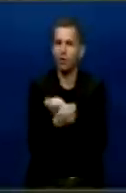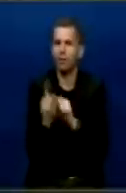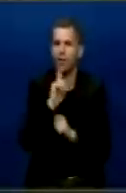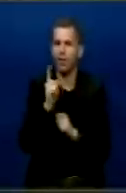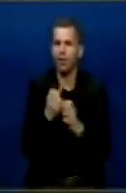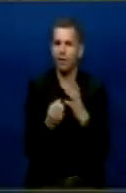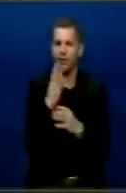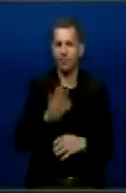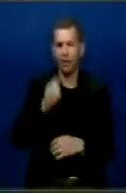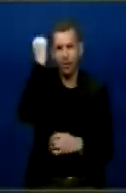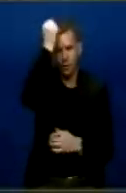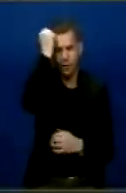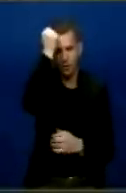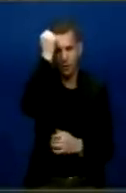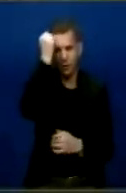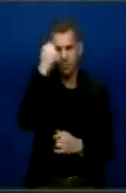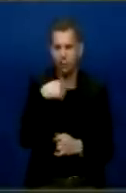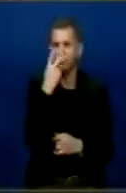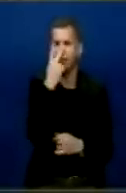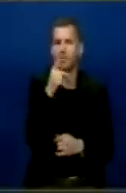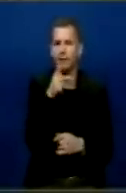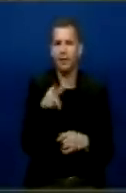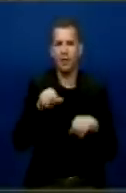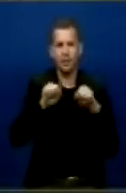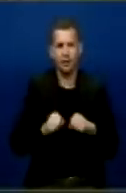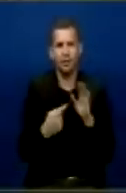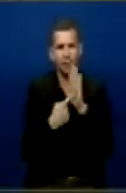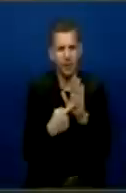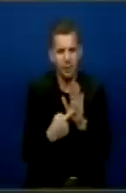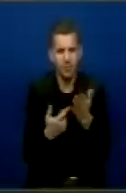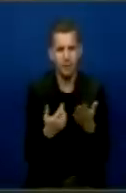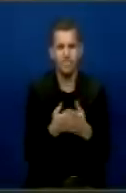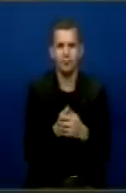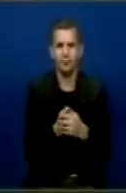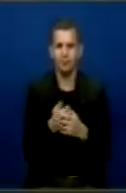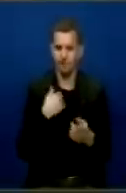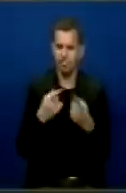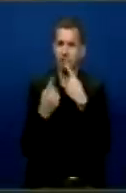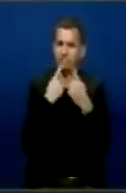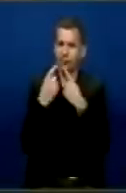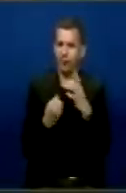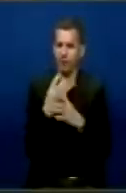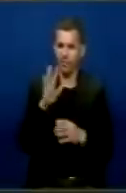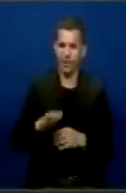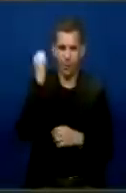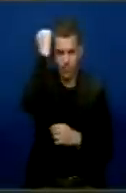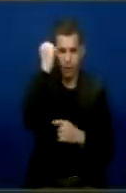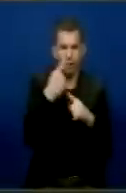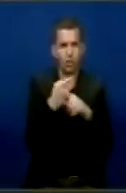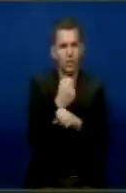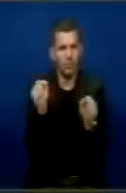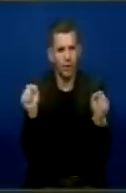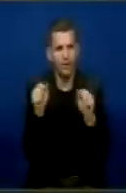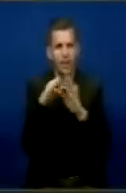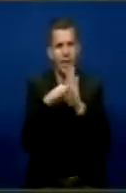zhvillimit e breshme, si shpesh ka dëshirë qeveria të na e paraqes. Pra në vend se të flasim për zhvillimin e vendit tonë, për zhvillimin e demokracis, sundimin e